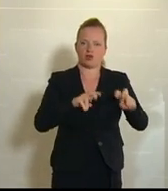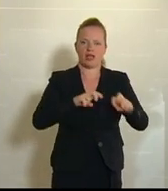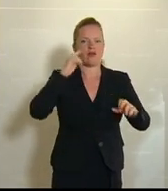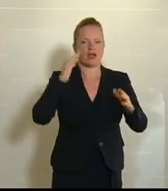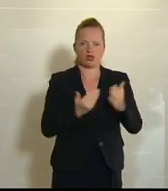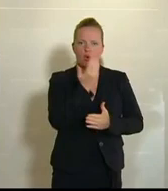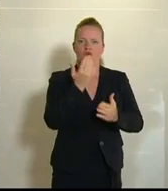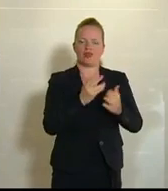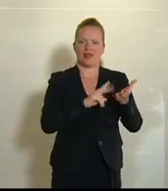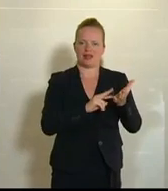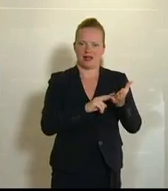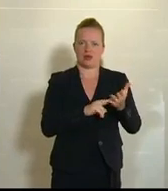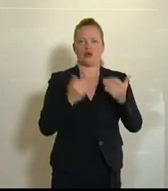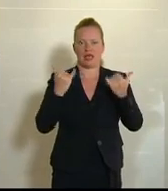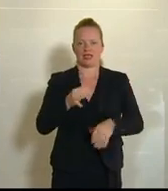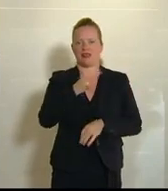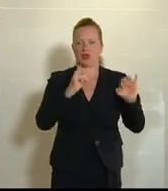und fahre der in der Erledigung der Tagesordnung fort.